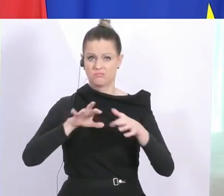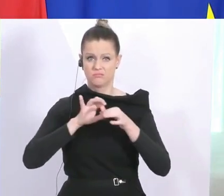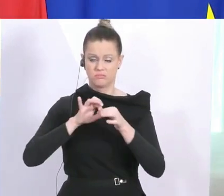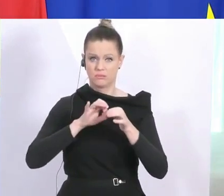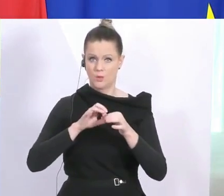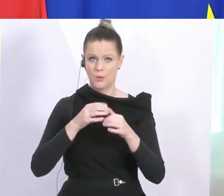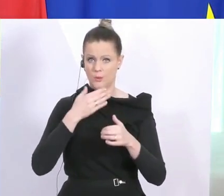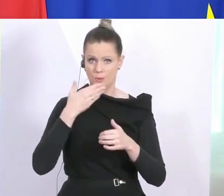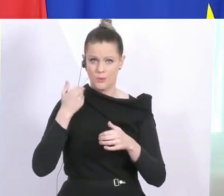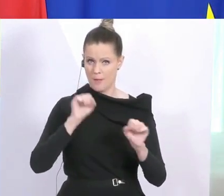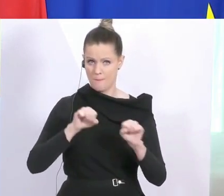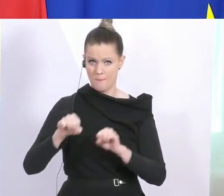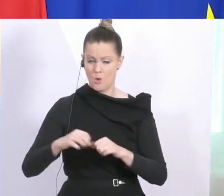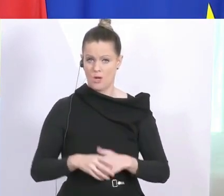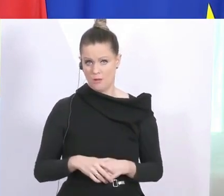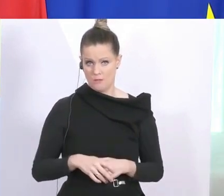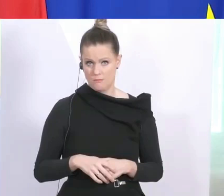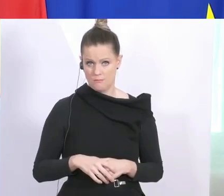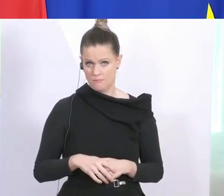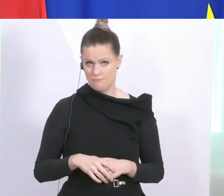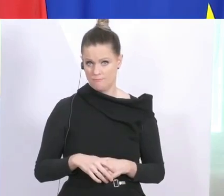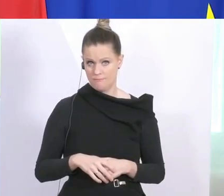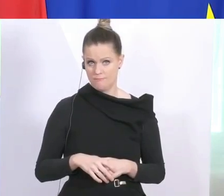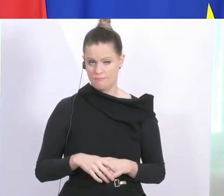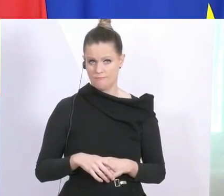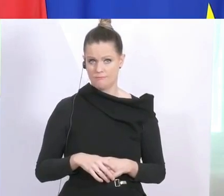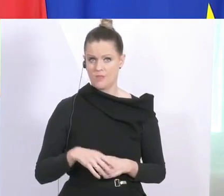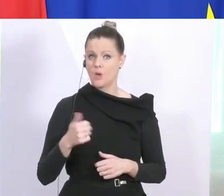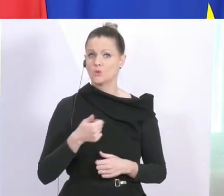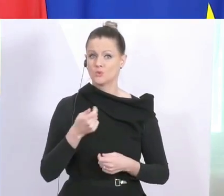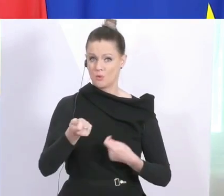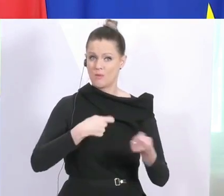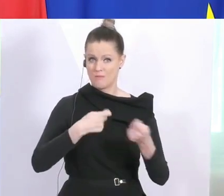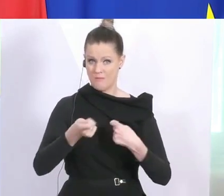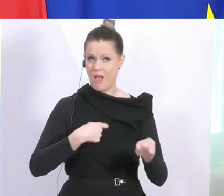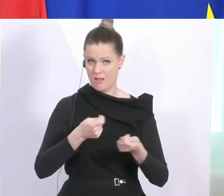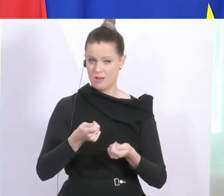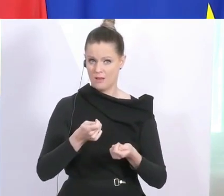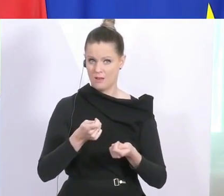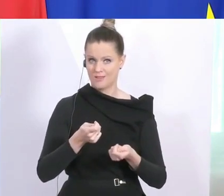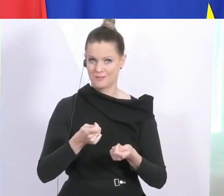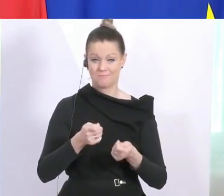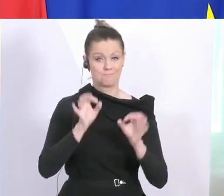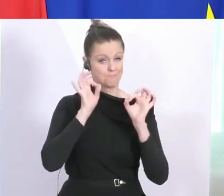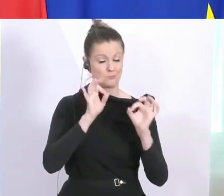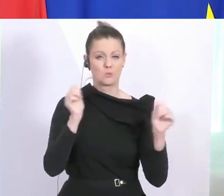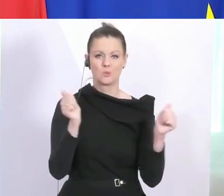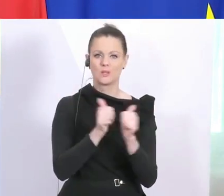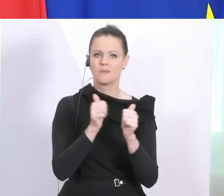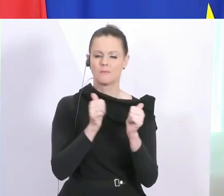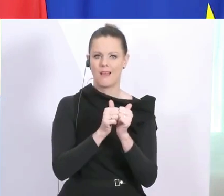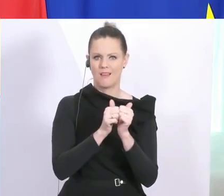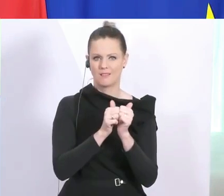möglich ist. Wir haben die Supermärkte als gute Partner in der